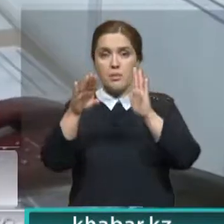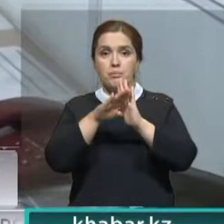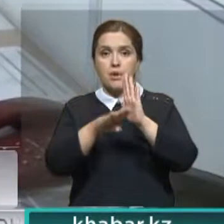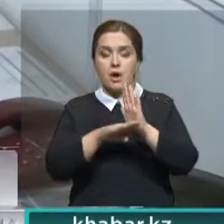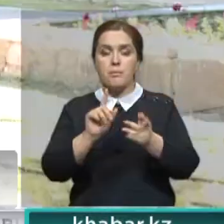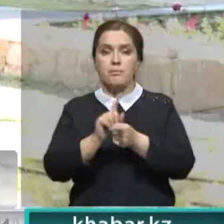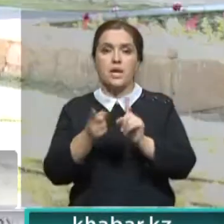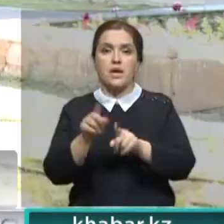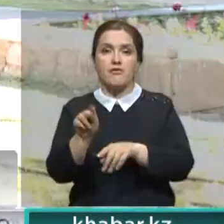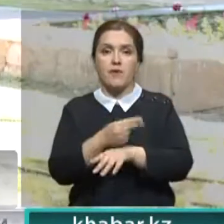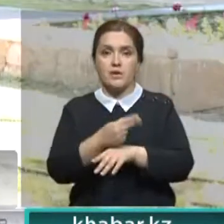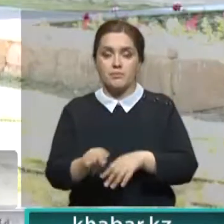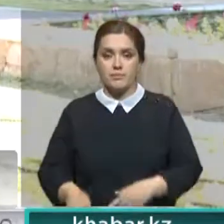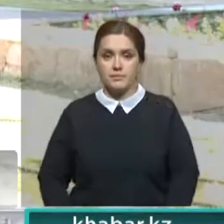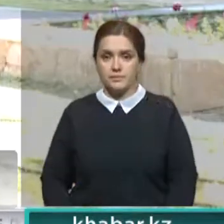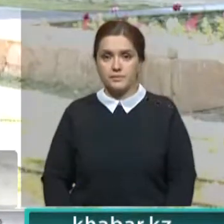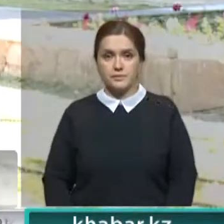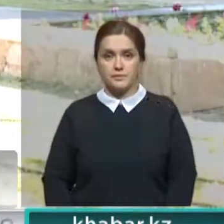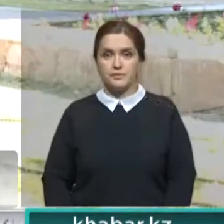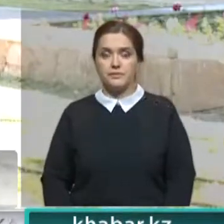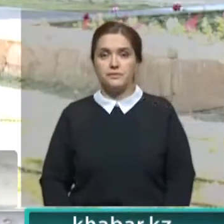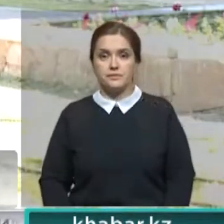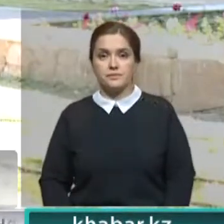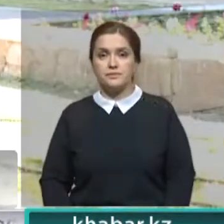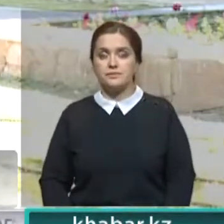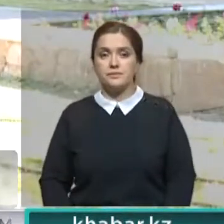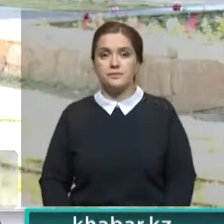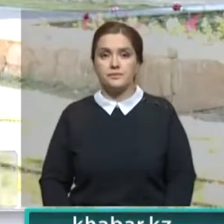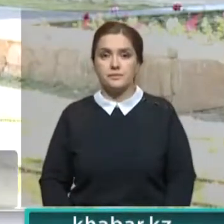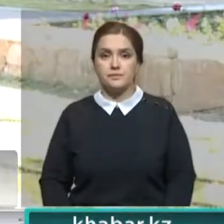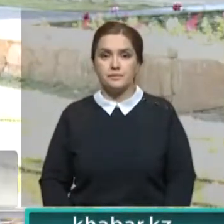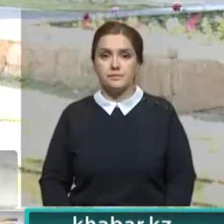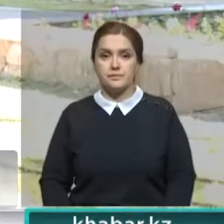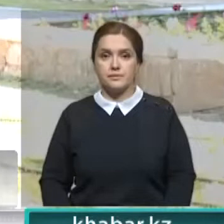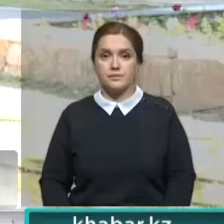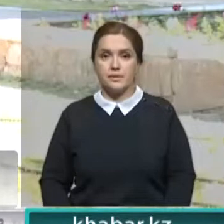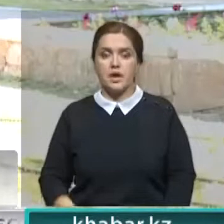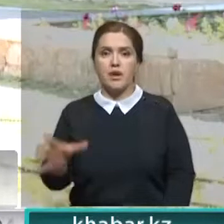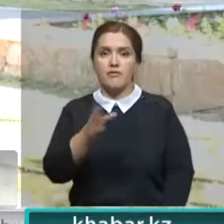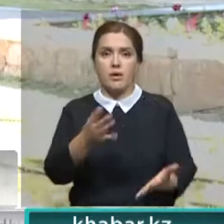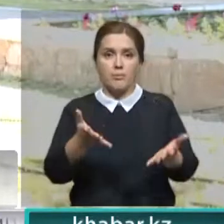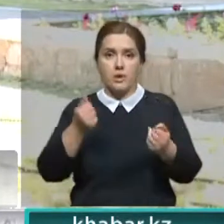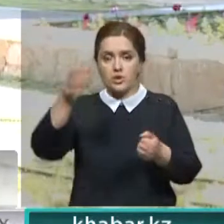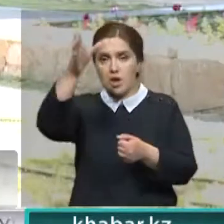перевоспитания. Они практически все трудоустроены, все получили по несколько образований.